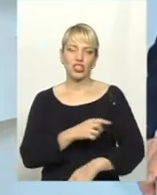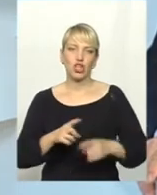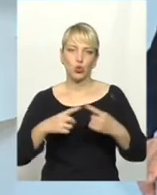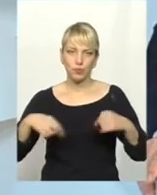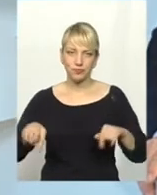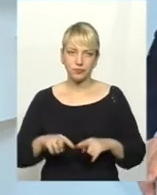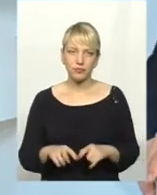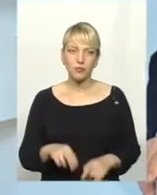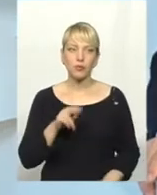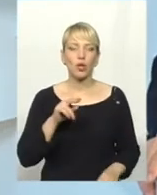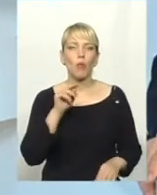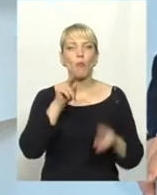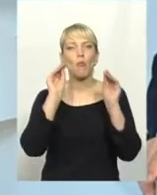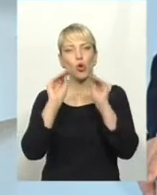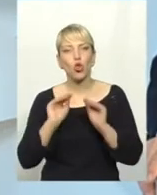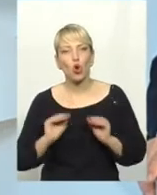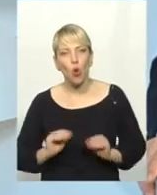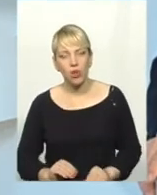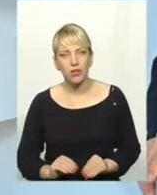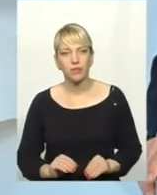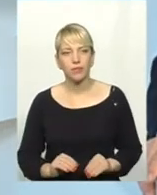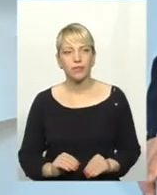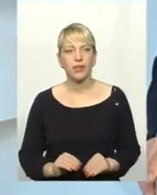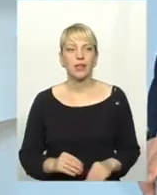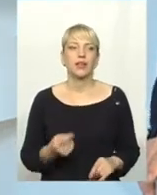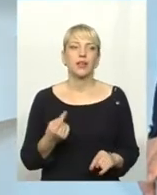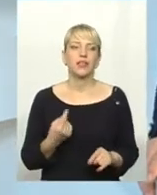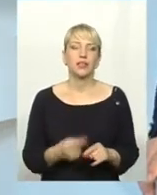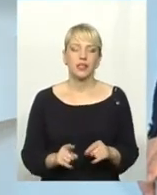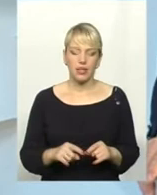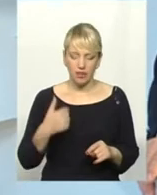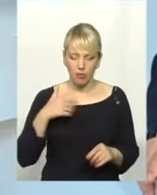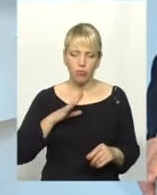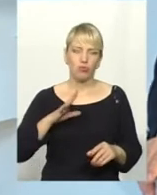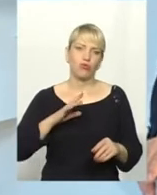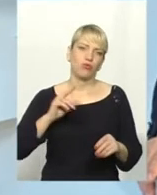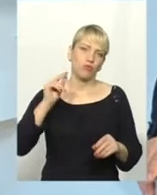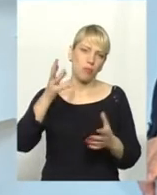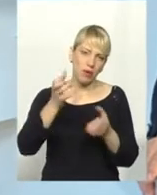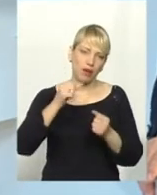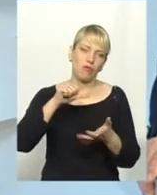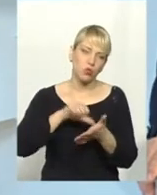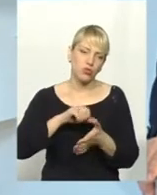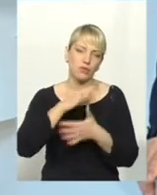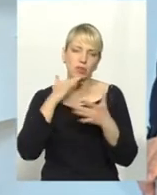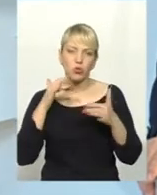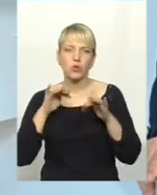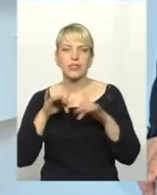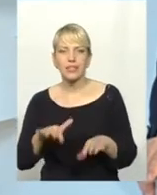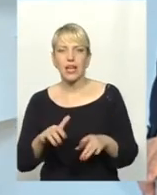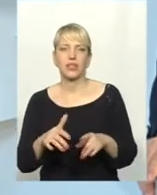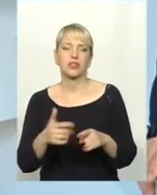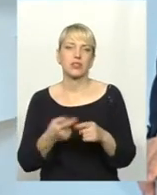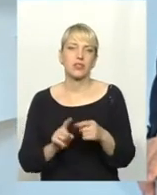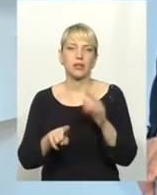Протоколи, я маю курси, приймав участь в багатьох заходах цих питань.